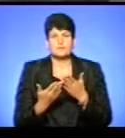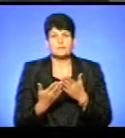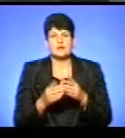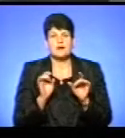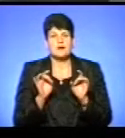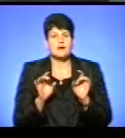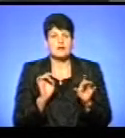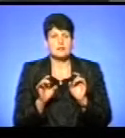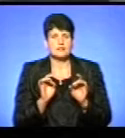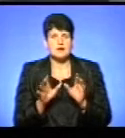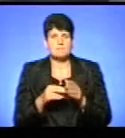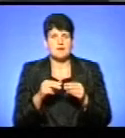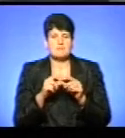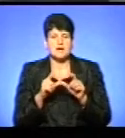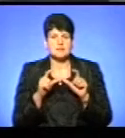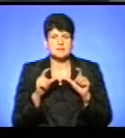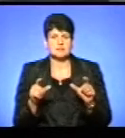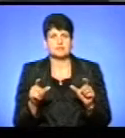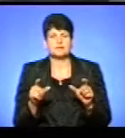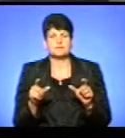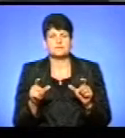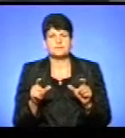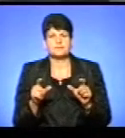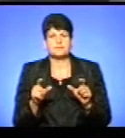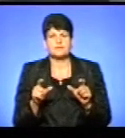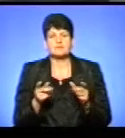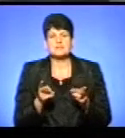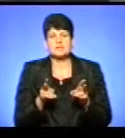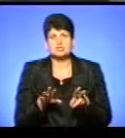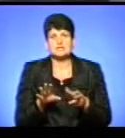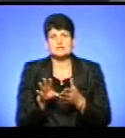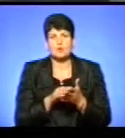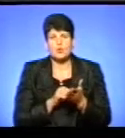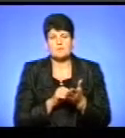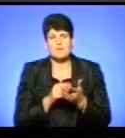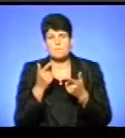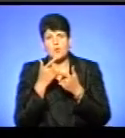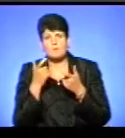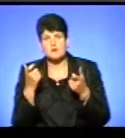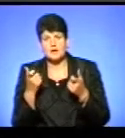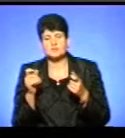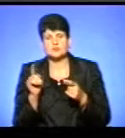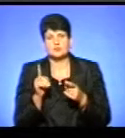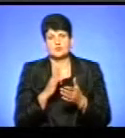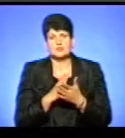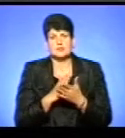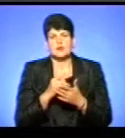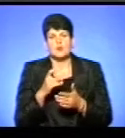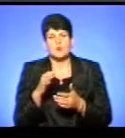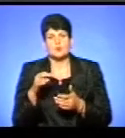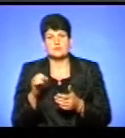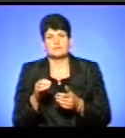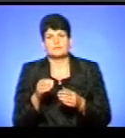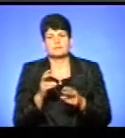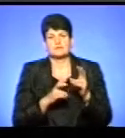реклама магазину, там залишається ще копія попередження продавцеві магазини для того, щоб він сконтактувався з підприємцем. І